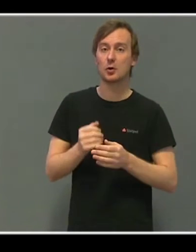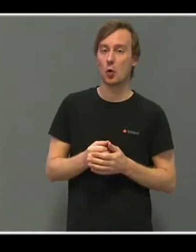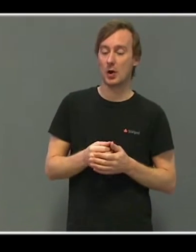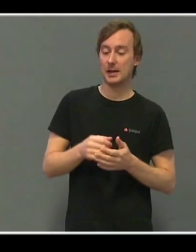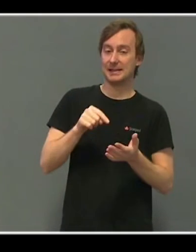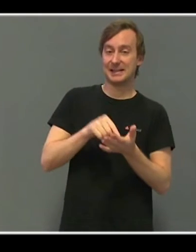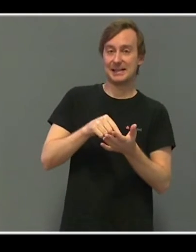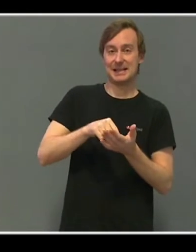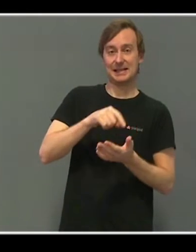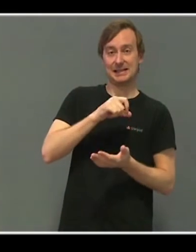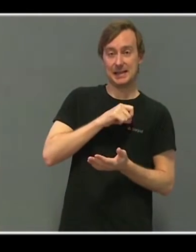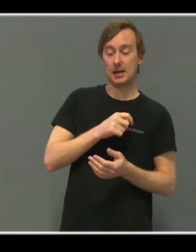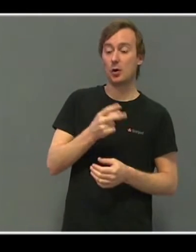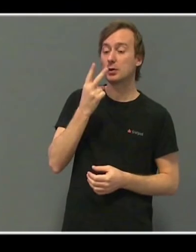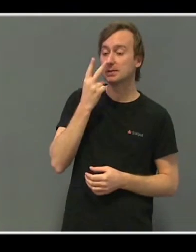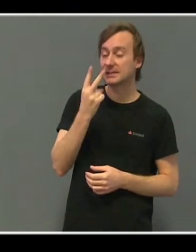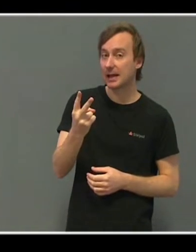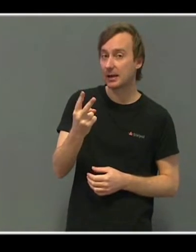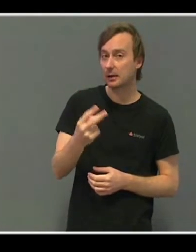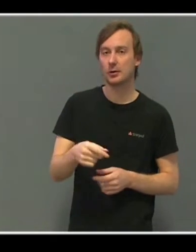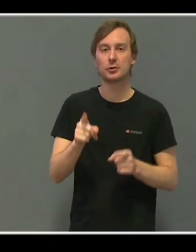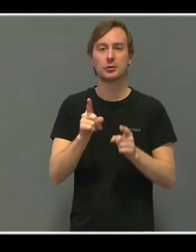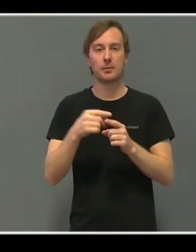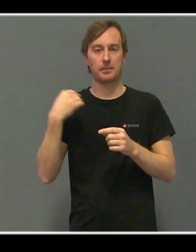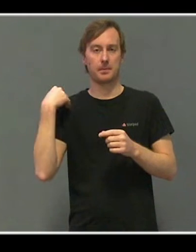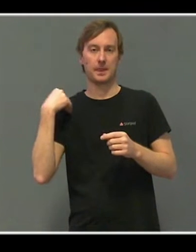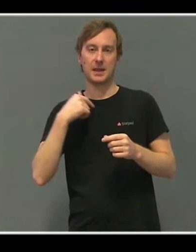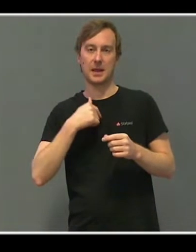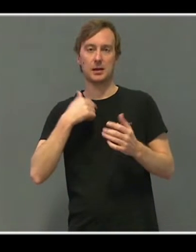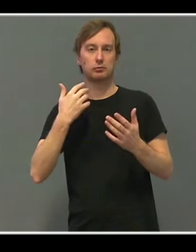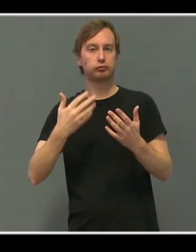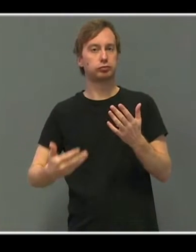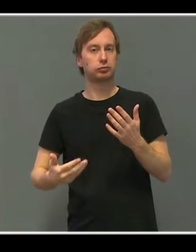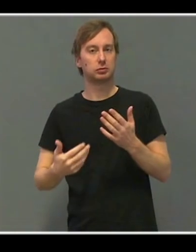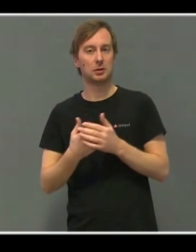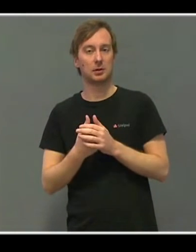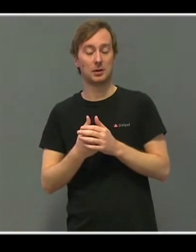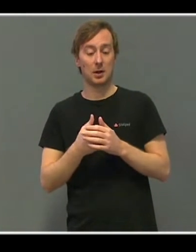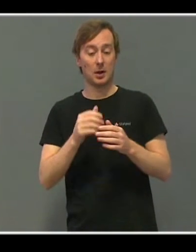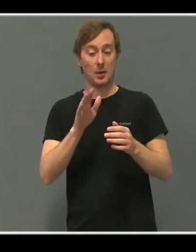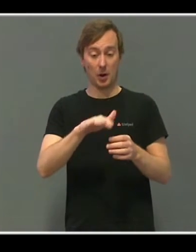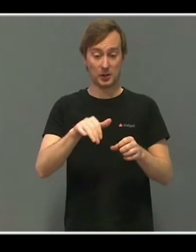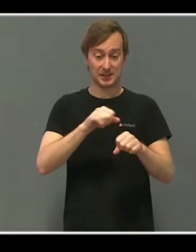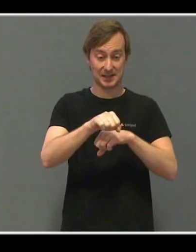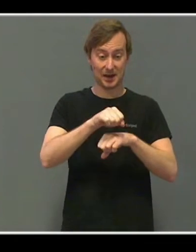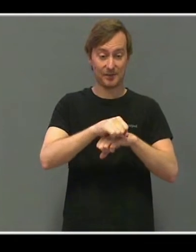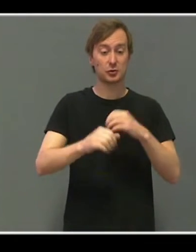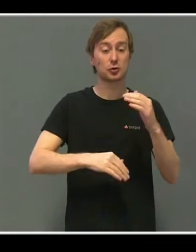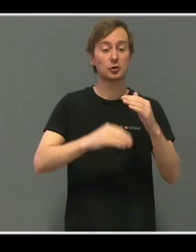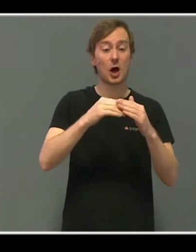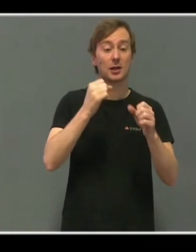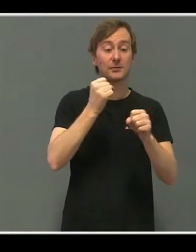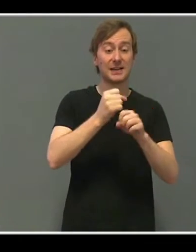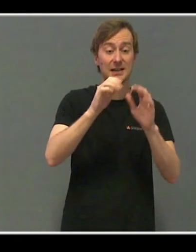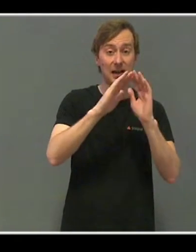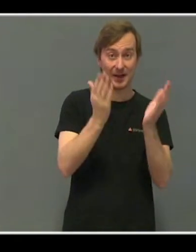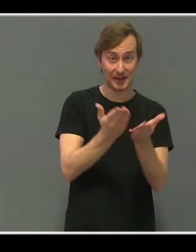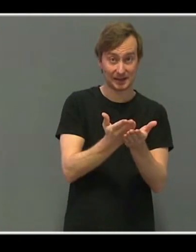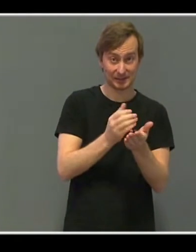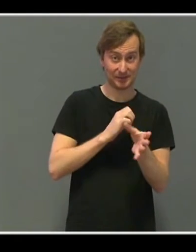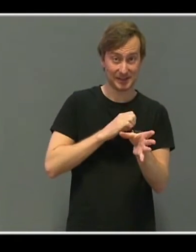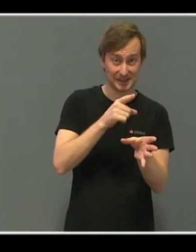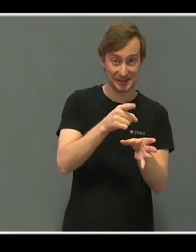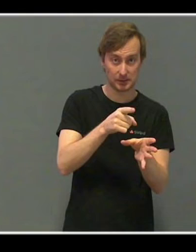det. Som jeg også sa i innleggen mitt, at du kan ikke la et barn som strever sosialt i den virkelige verden bli sluppet løs